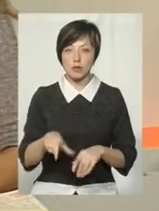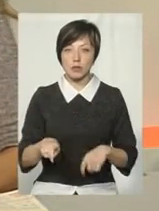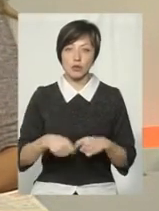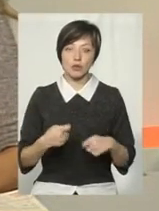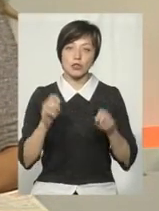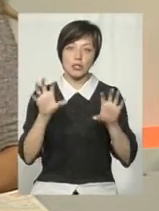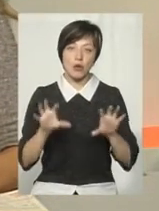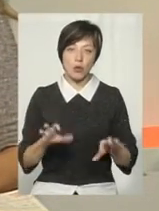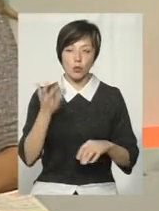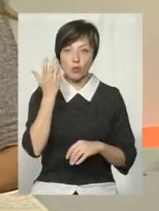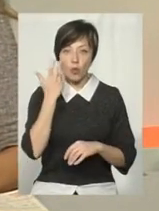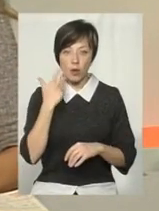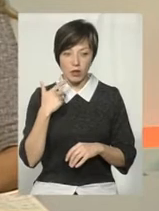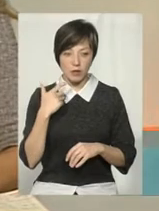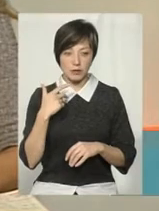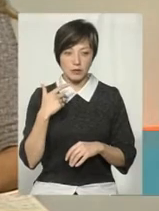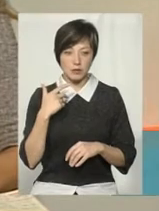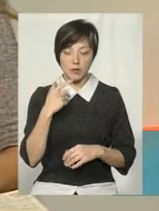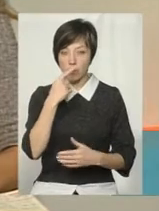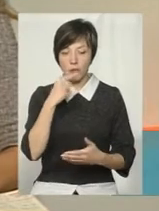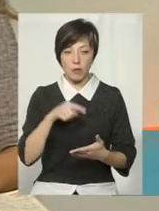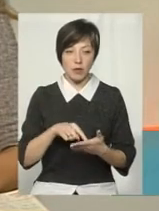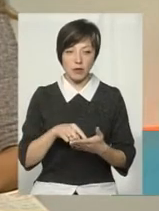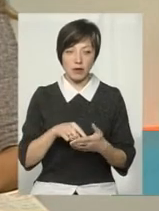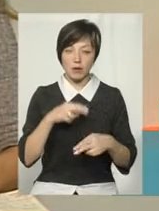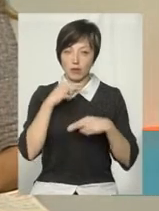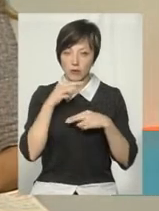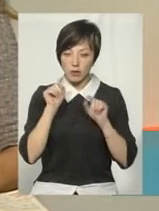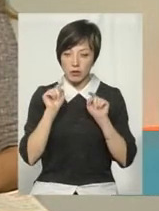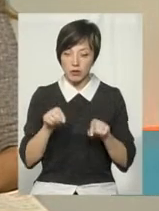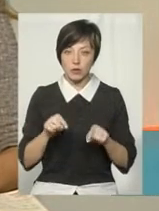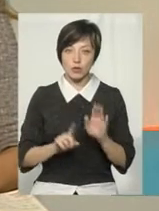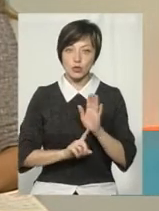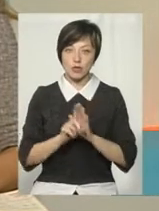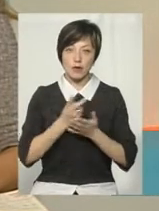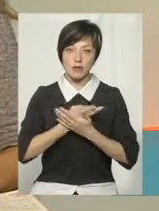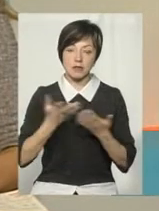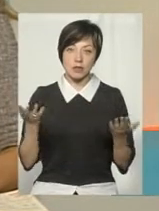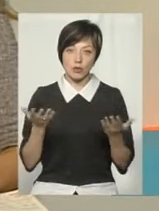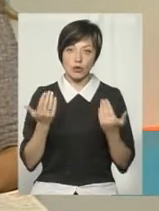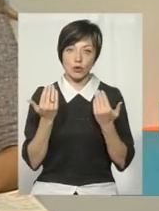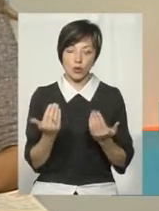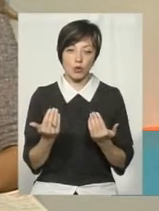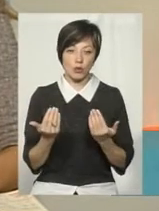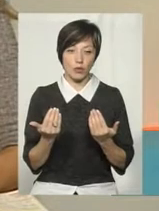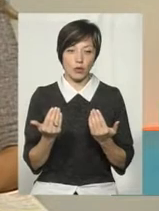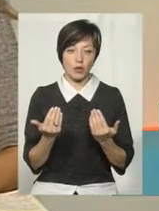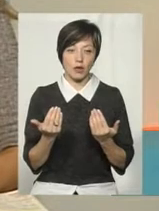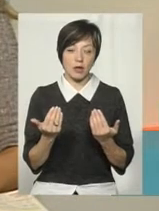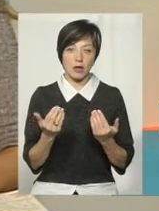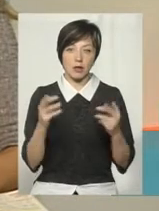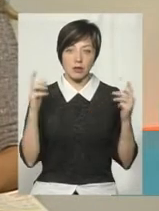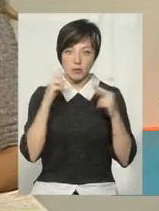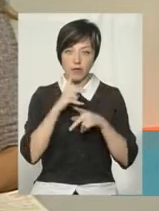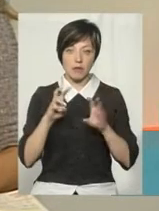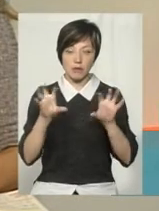закону, коли попадає в поле зору, коли починається висвітлювання його якихось неправомірних,